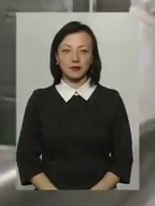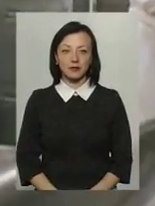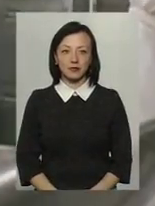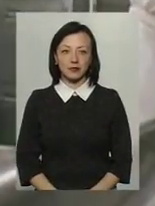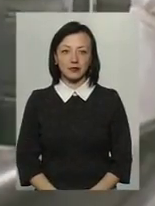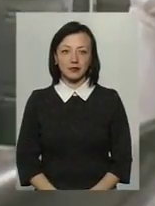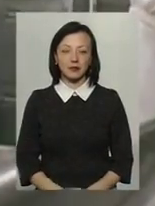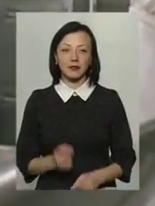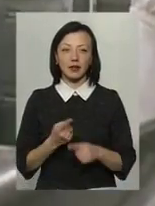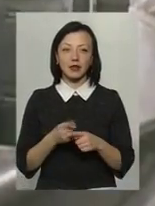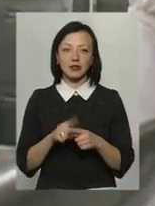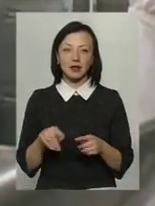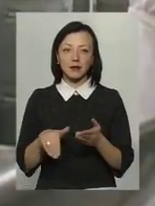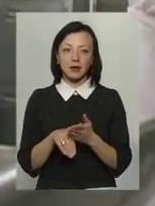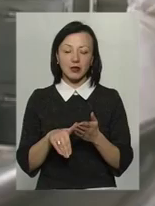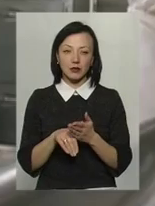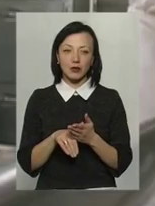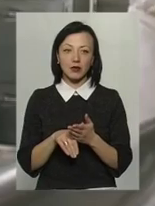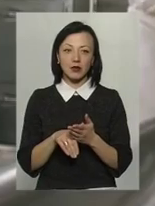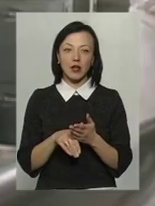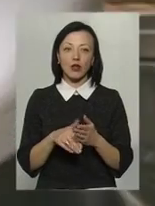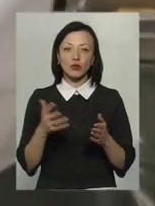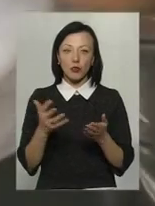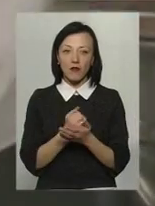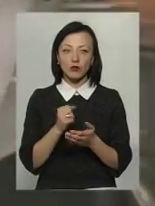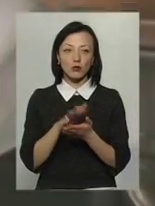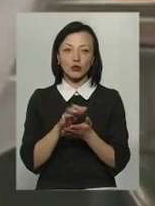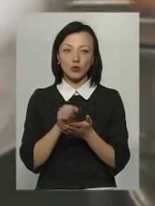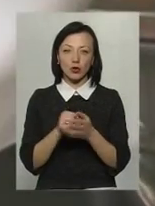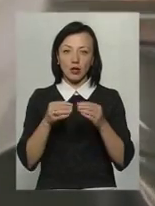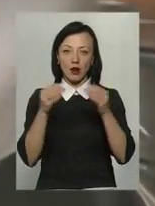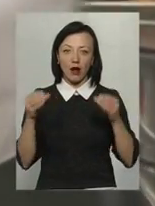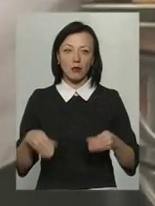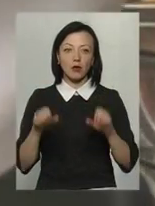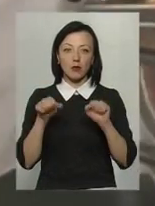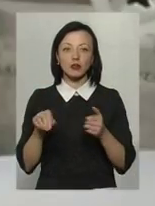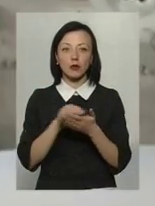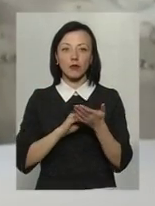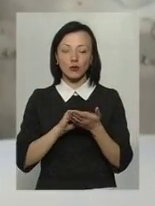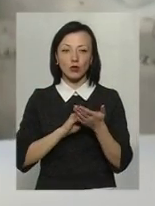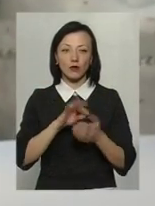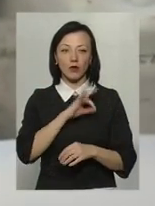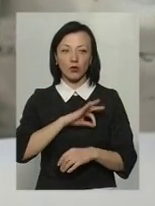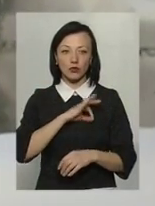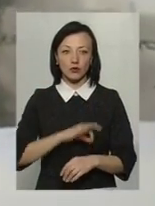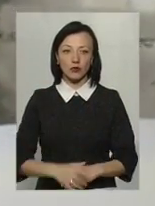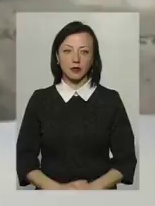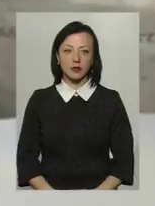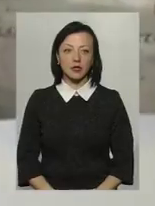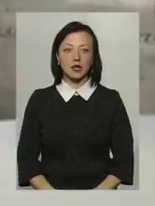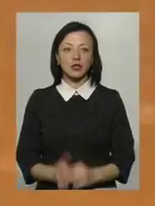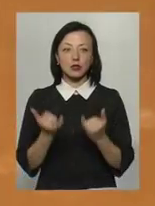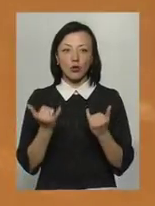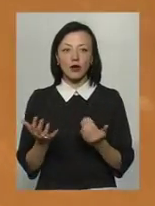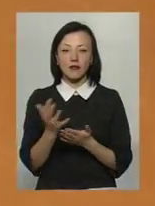Цей метод дозволяє добувати мед без того, аби пошкодити рамки, які можна повторно використовувати. Сьогодні